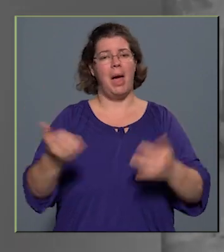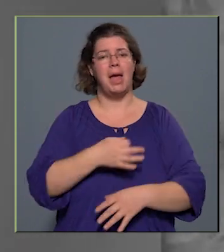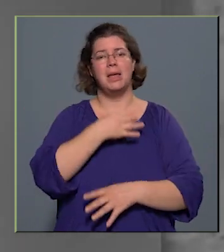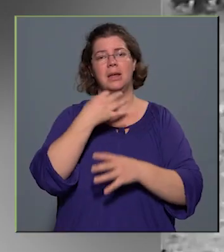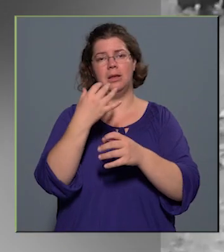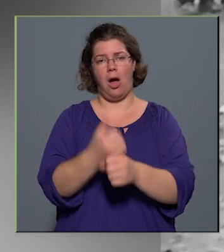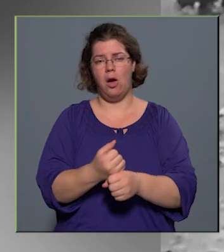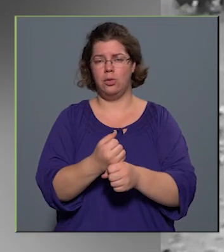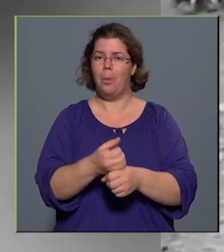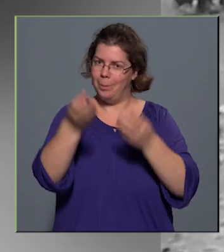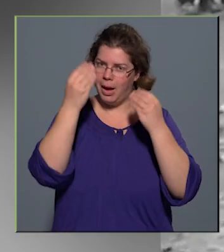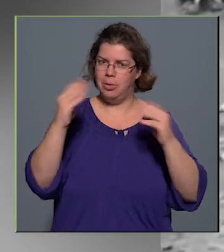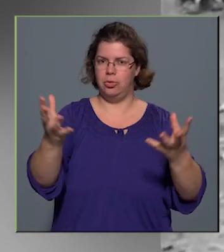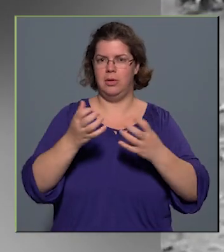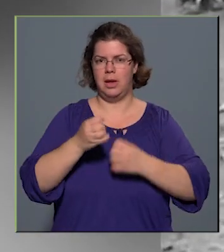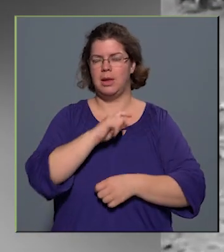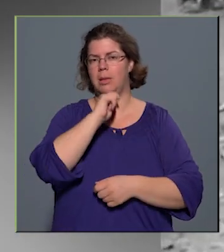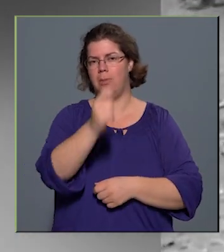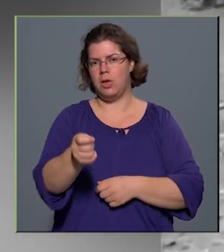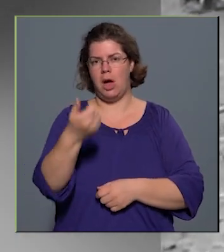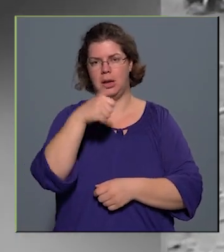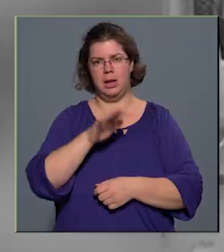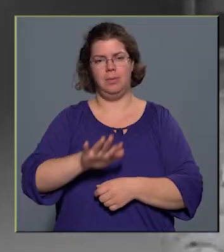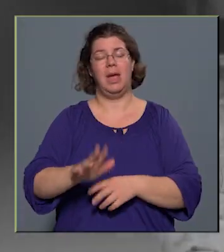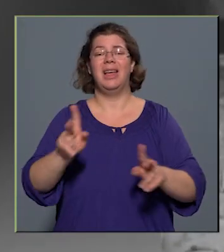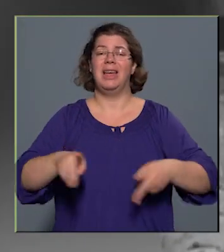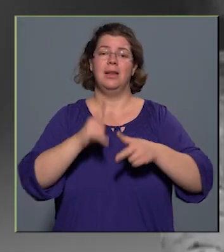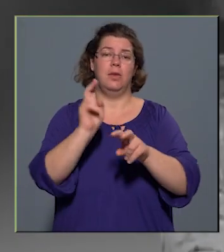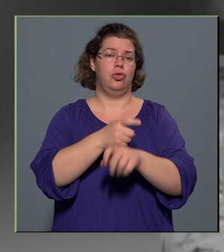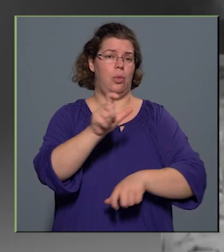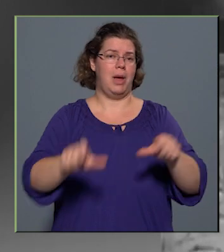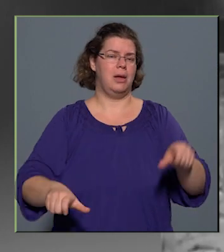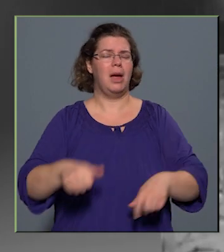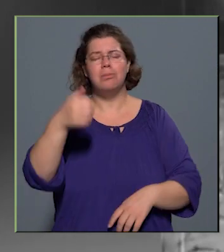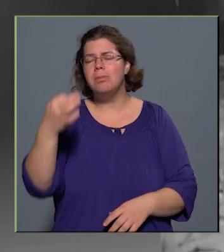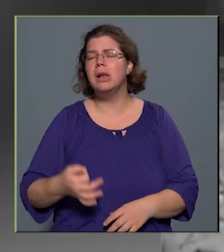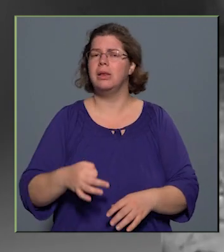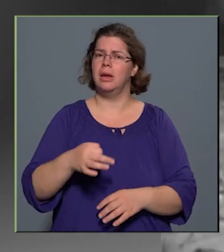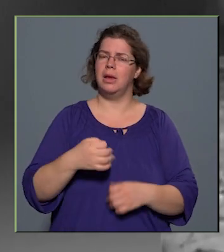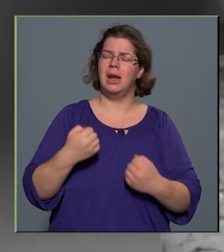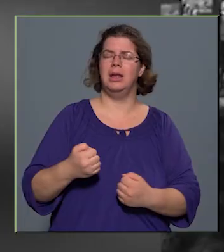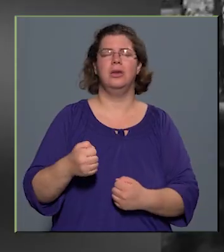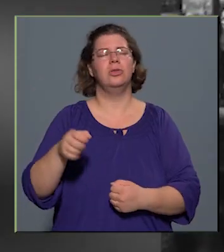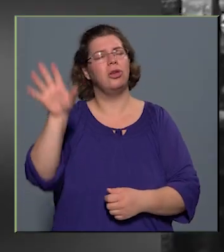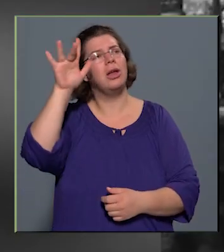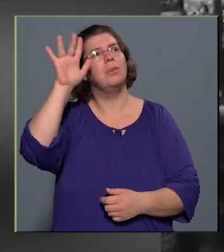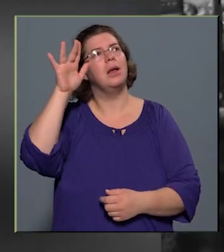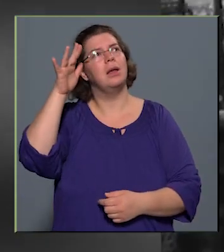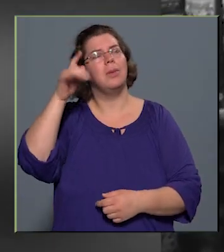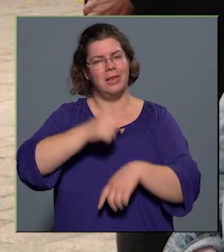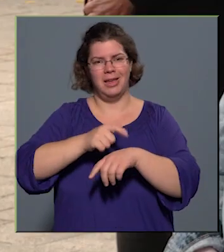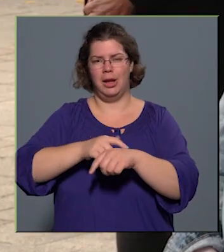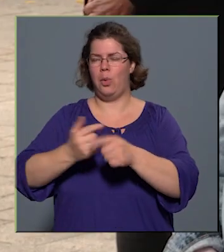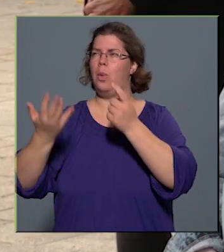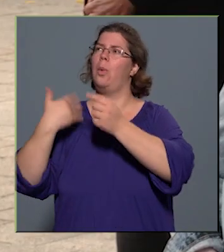szerzett a magyar népnek. Kedves kőbányaiak! Egy pillanat erejig, ha csak képzeletben is, tekerjük vissza az